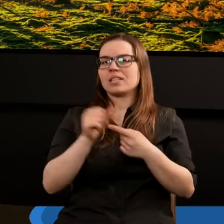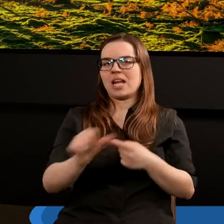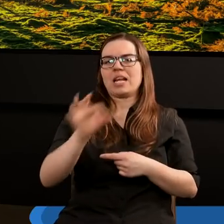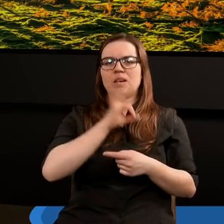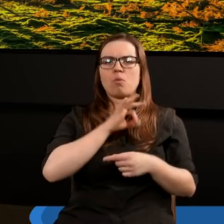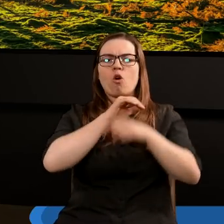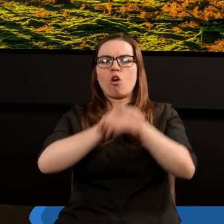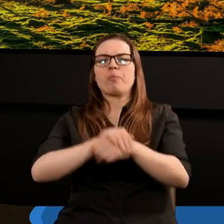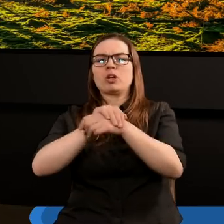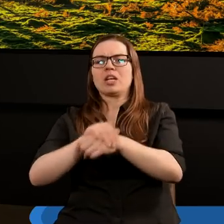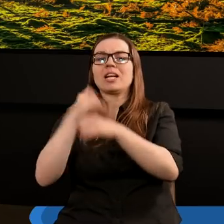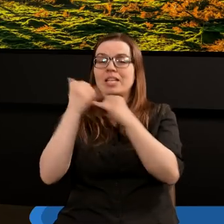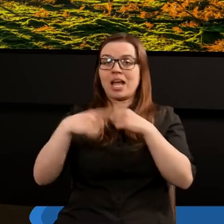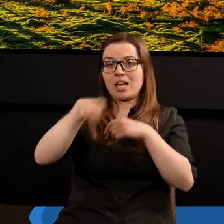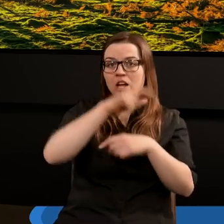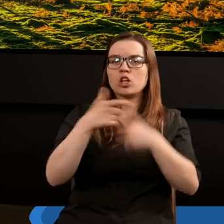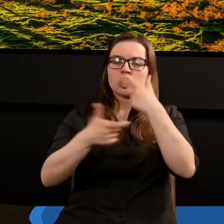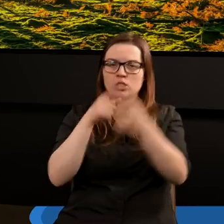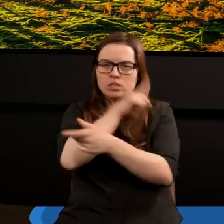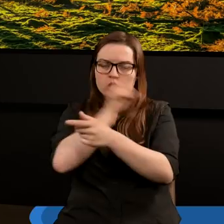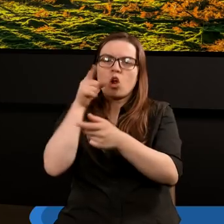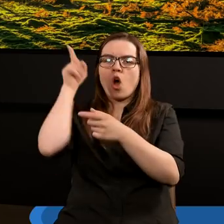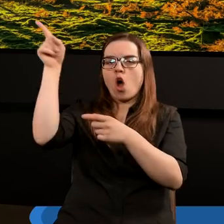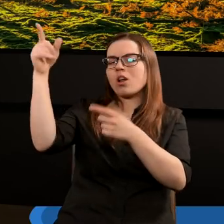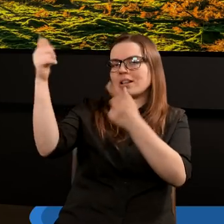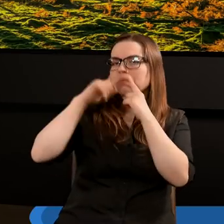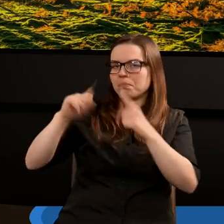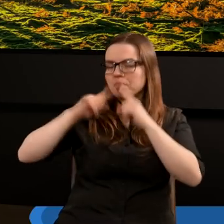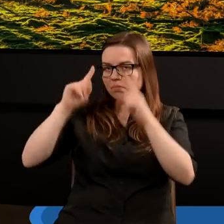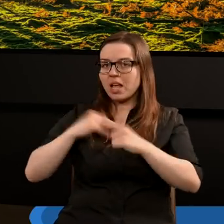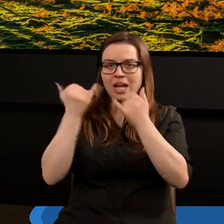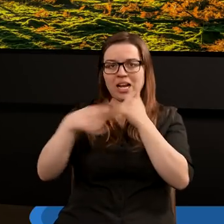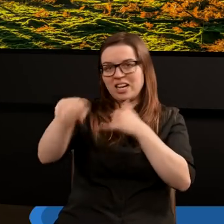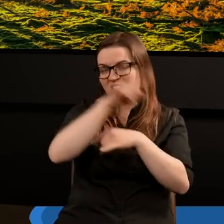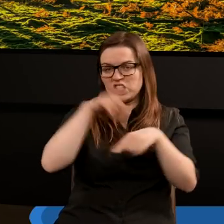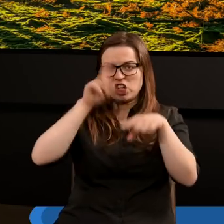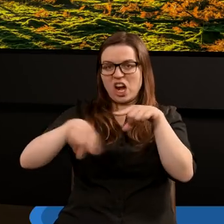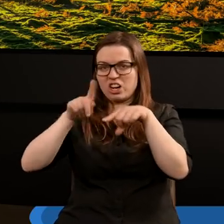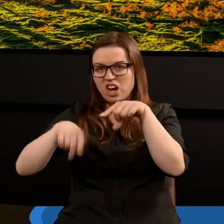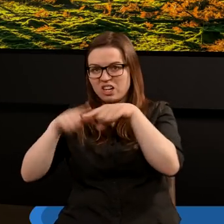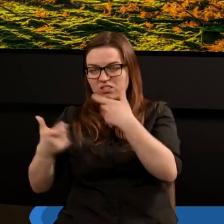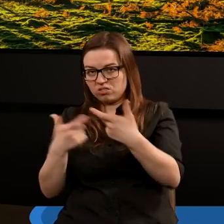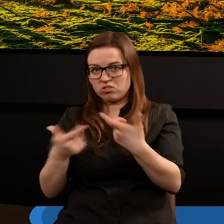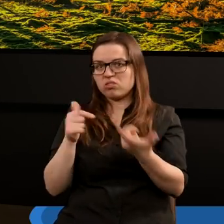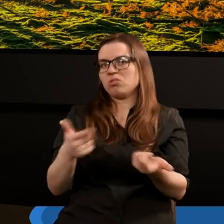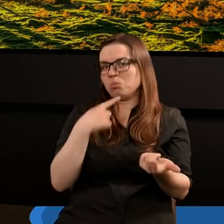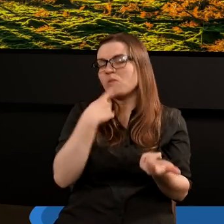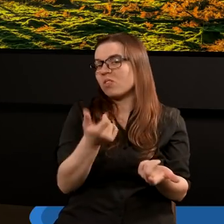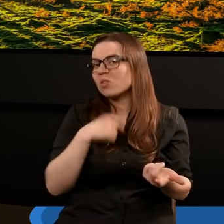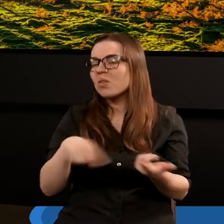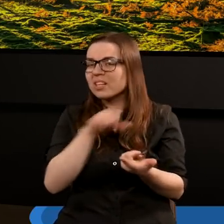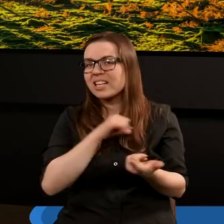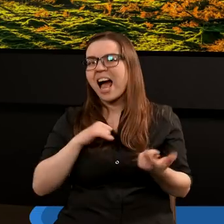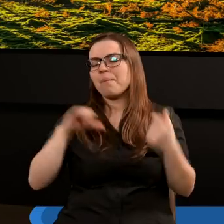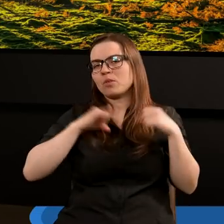Jesteście moimi przyjaciółmi, jeśli czynicie, co wam przykazuję. Innymi słowy, jeśli nie czynicie, to powiedzmy